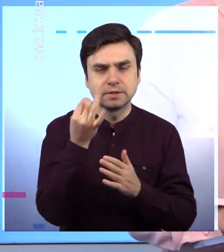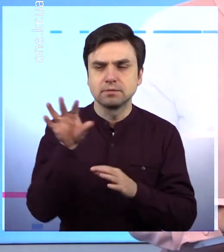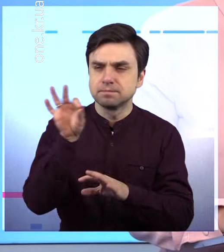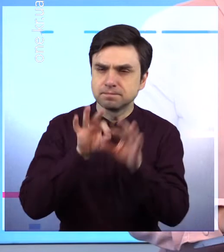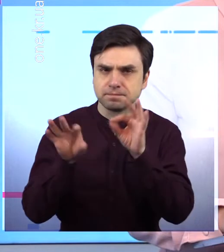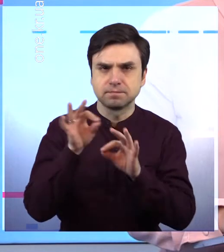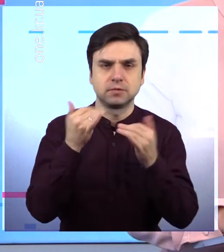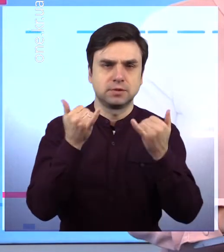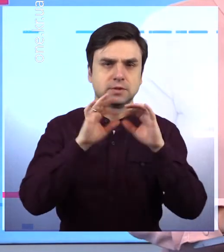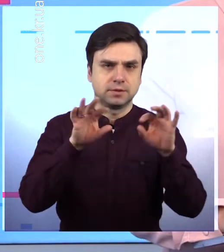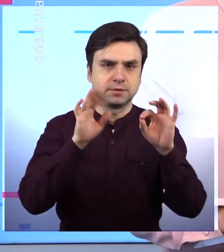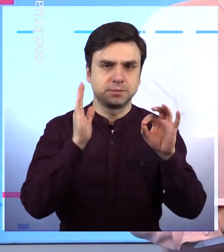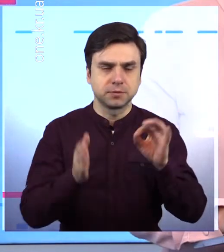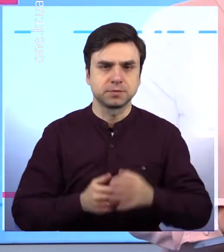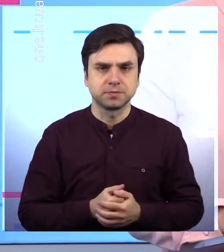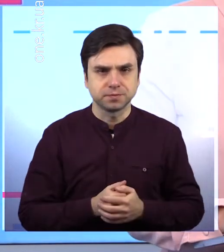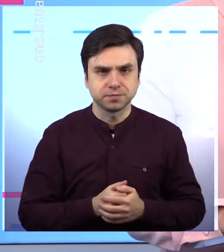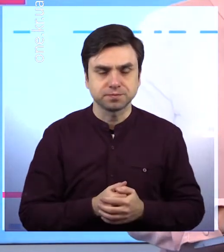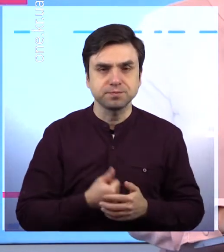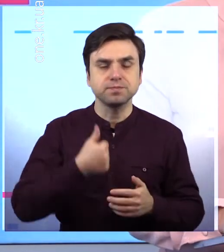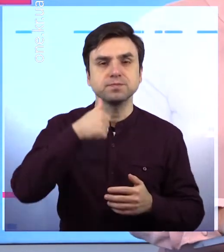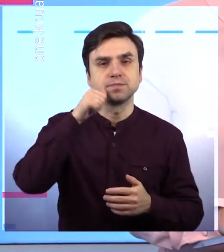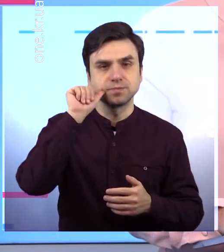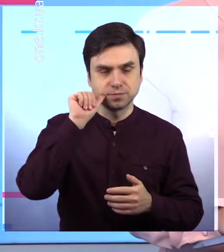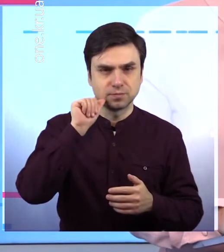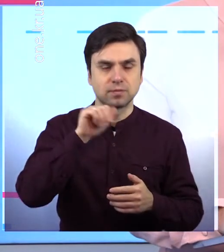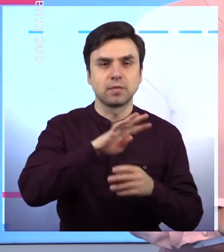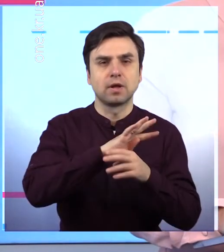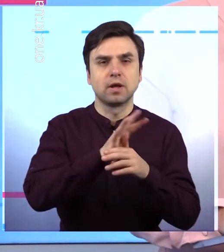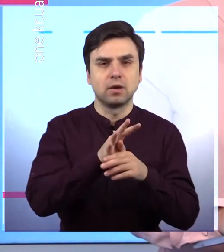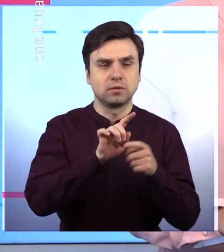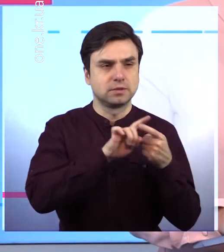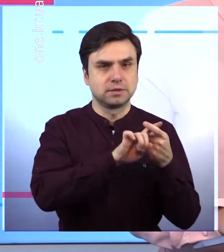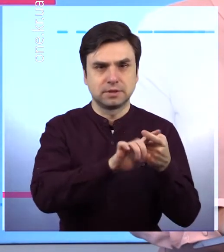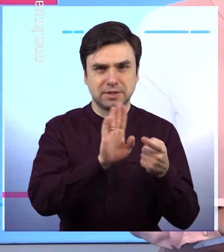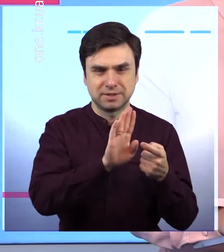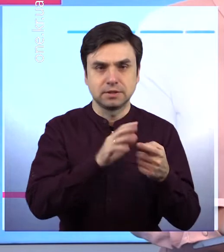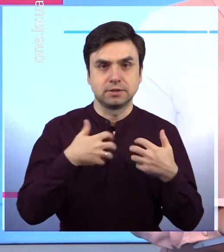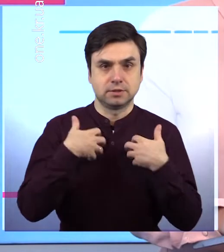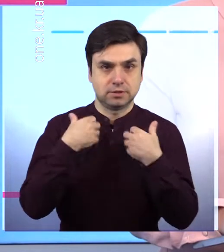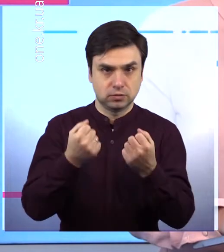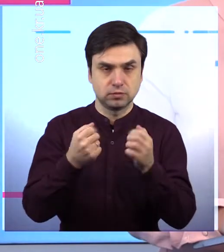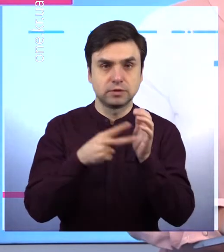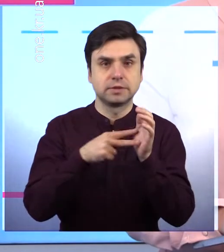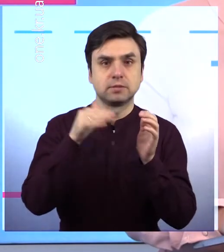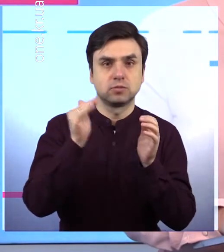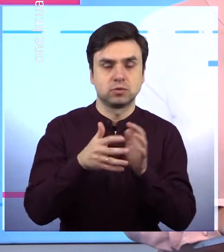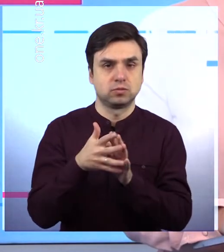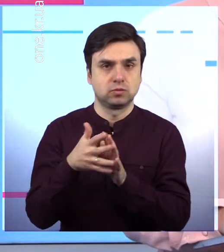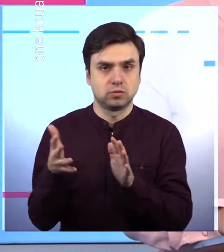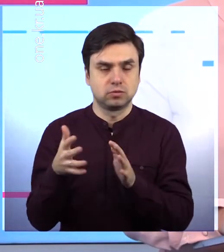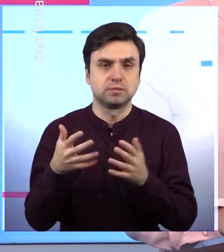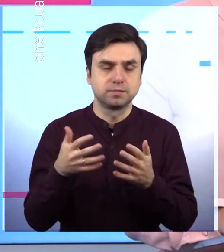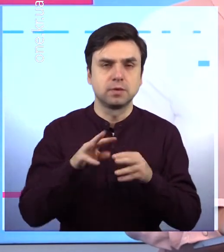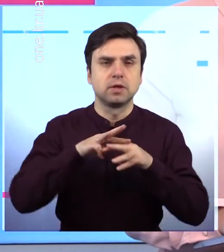Наталя Болдинська. За минулу добу кількість тих, хто дуже від коронавірусу, перевищила 7 тисяч випадків. Таку статистику повідомили у